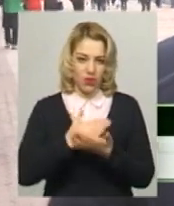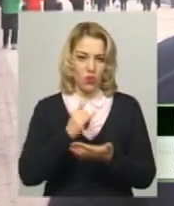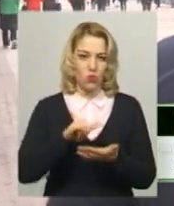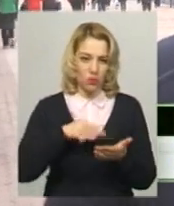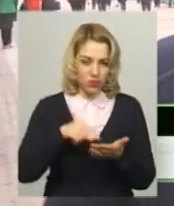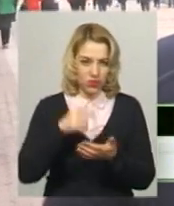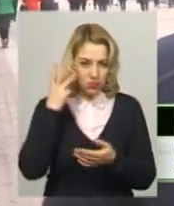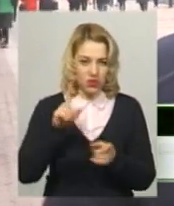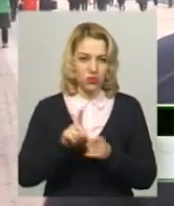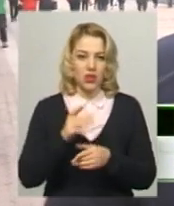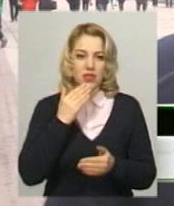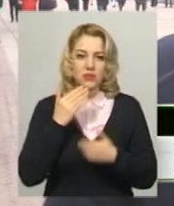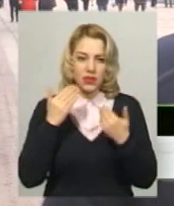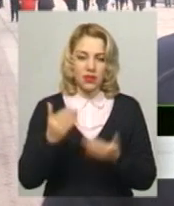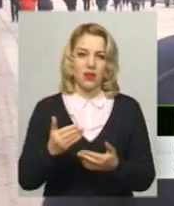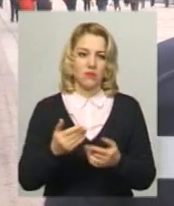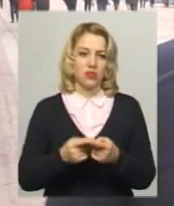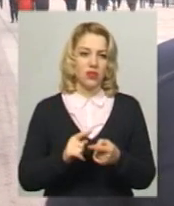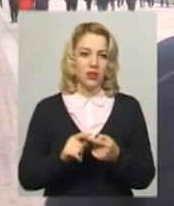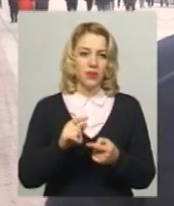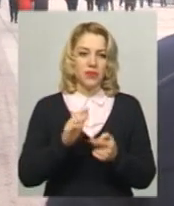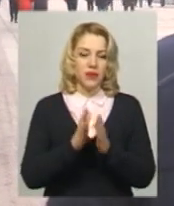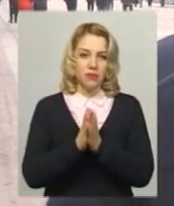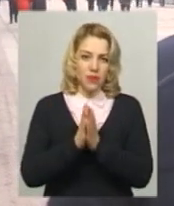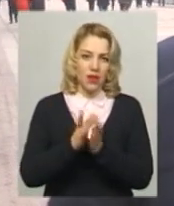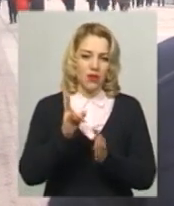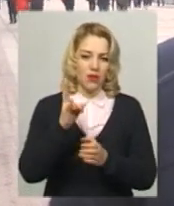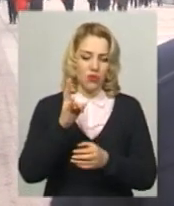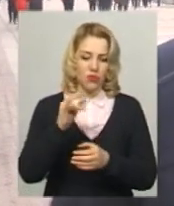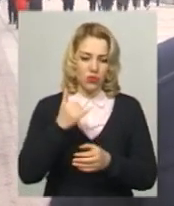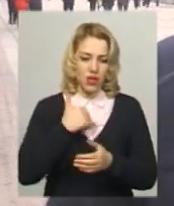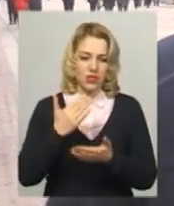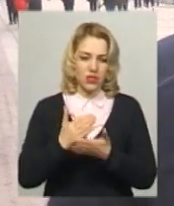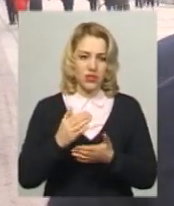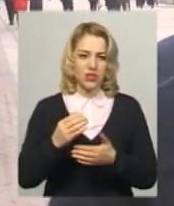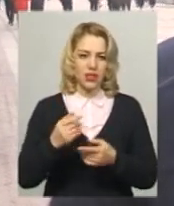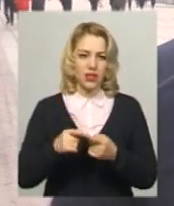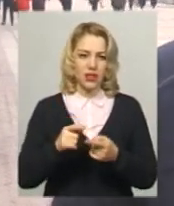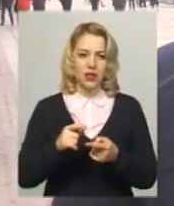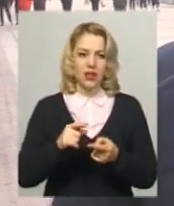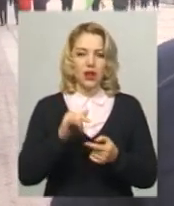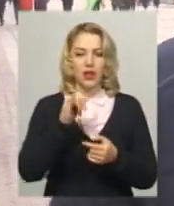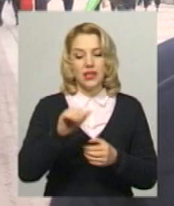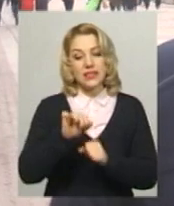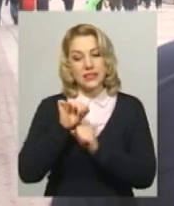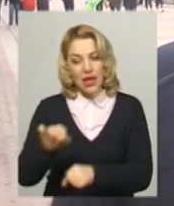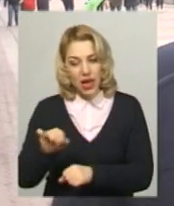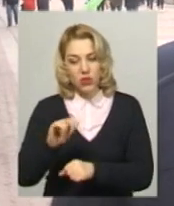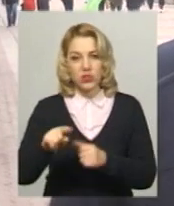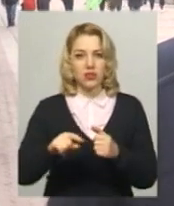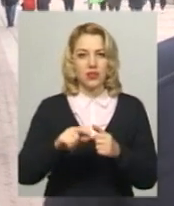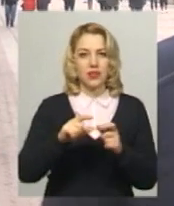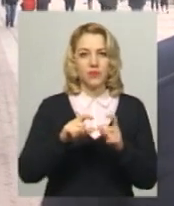звертаємося, питаємося, як то робиться. У нас тільки є станція захисту міських насаджень, тільки в місті Київ, яка може визначити